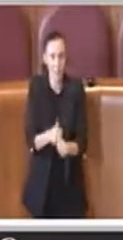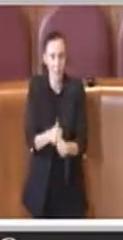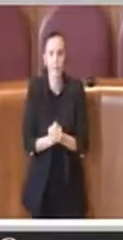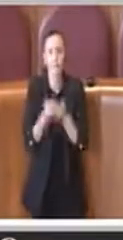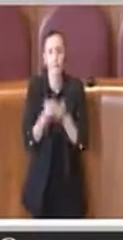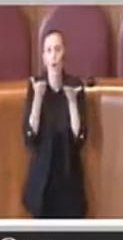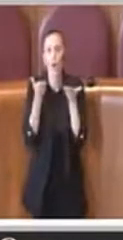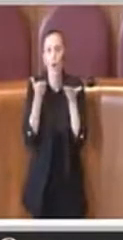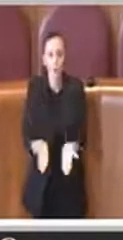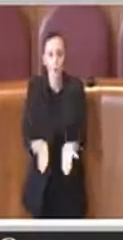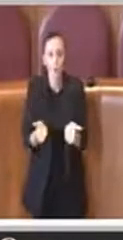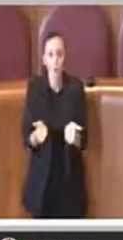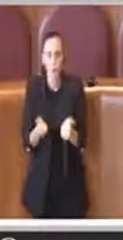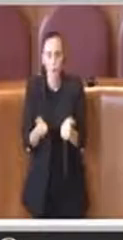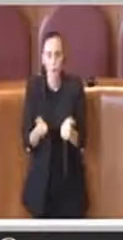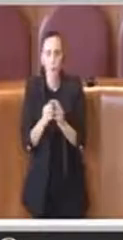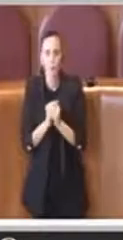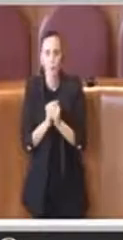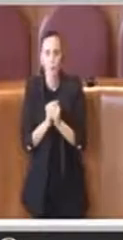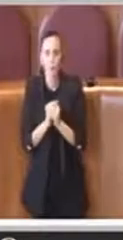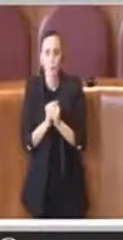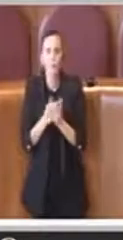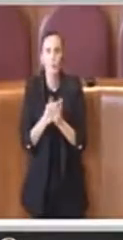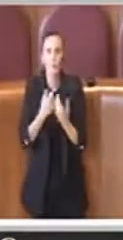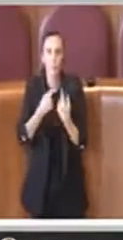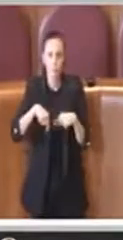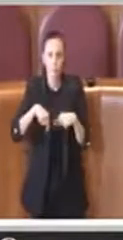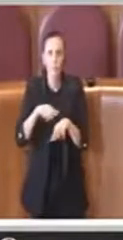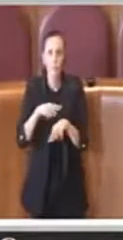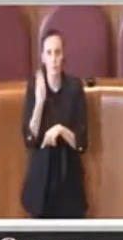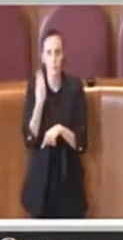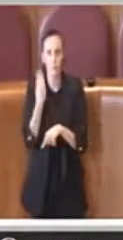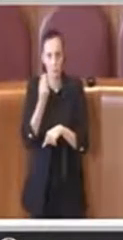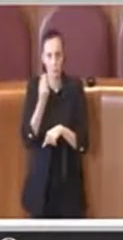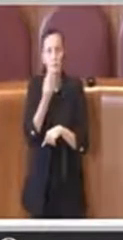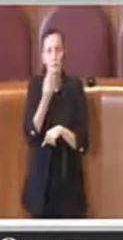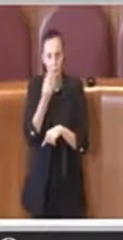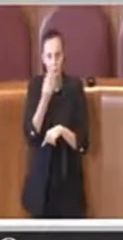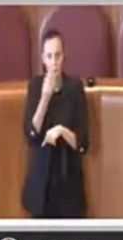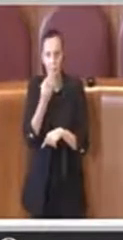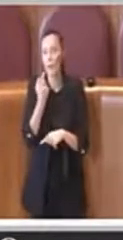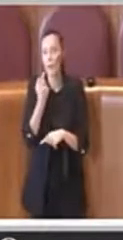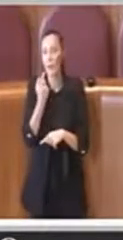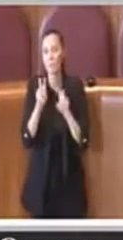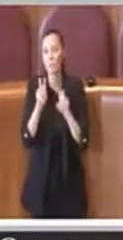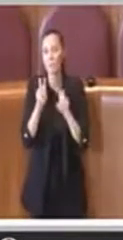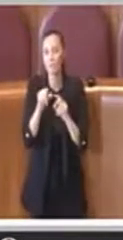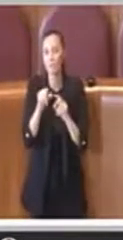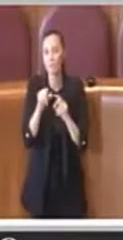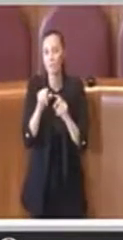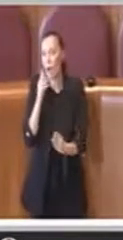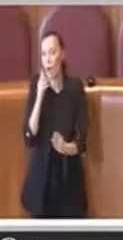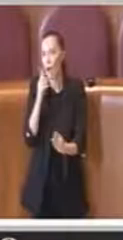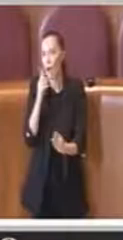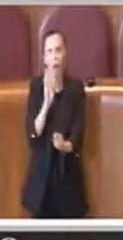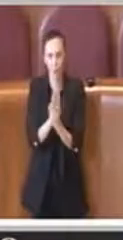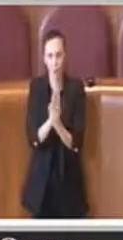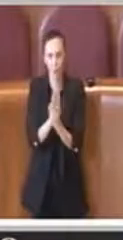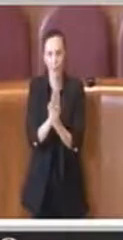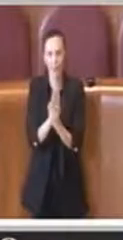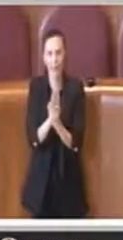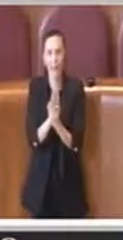oggi più che mai si ritiene urgente affrontare il tema il tema in questione nei termini